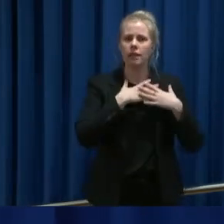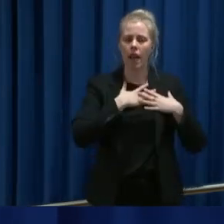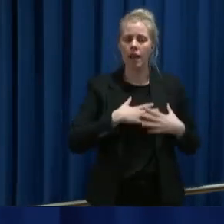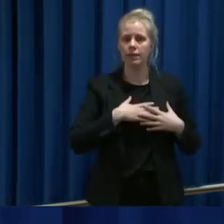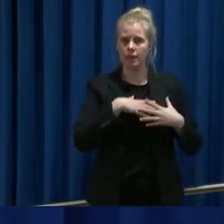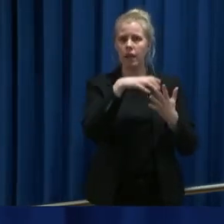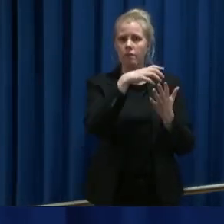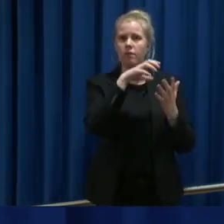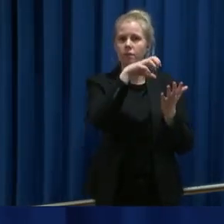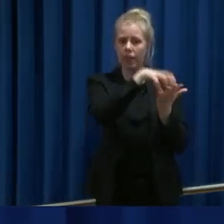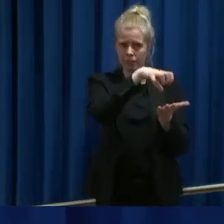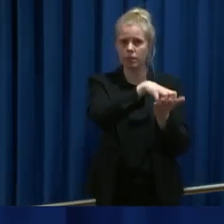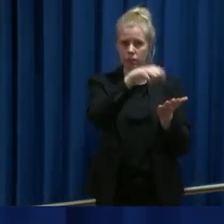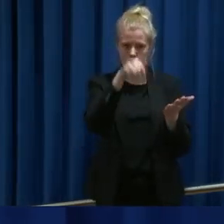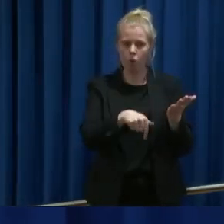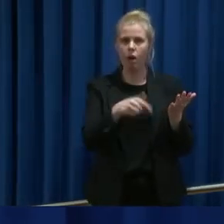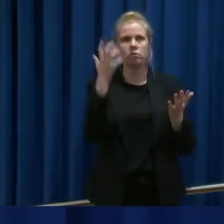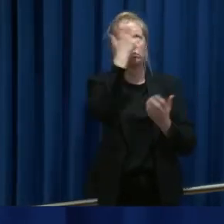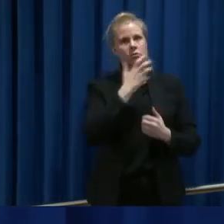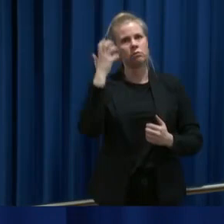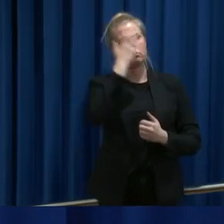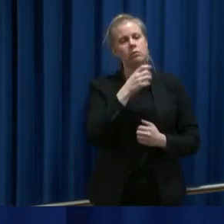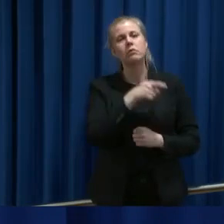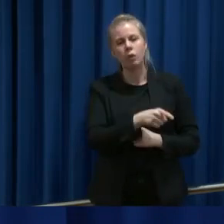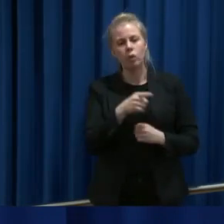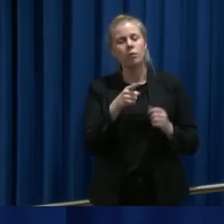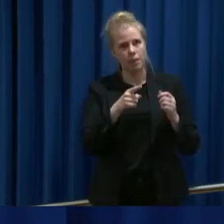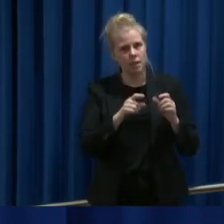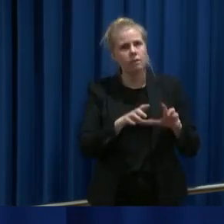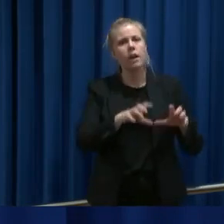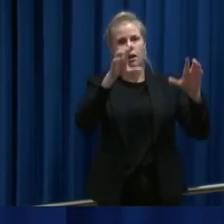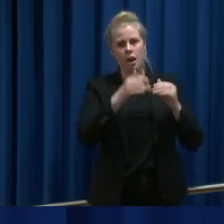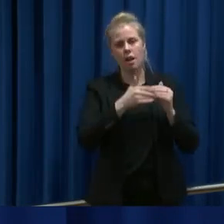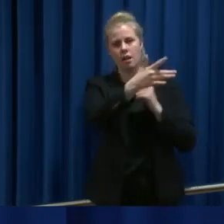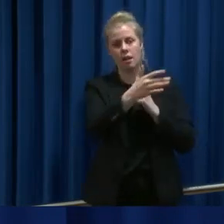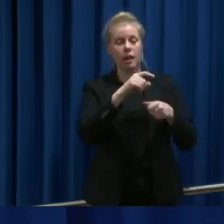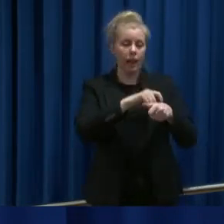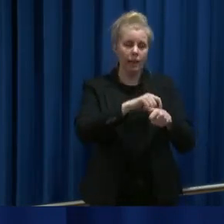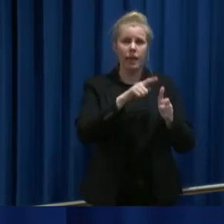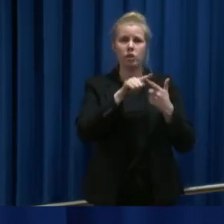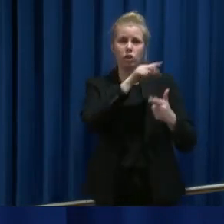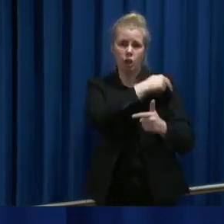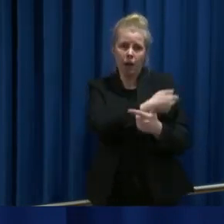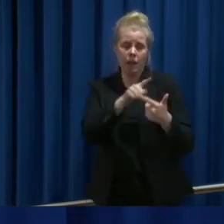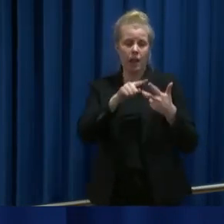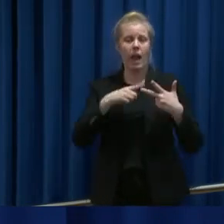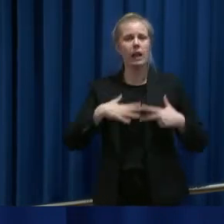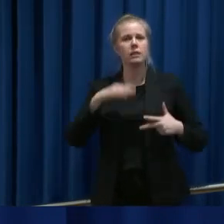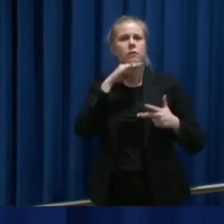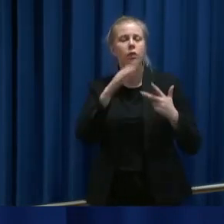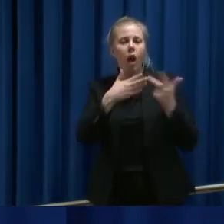er stor og den kommer til å bli større. leger, sykepleiere, helsefagarbeidere